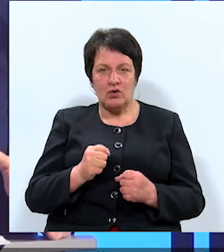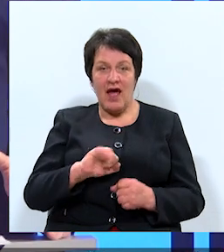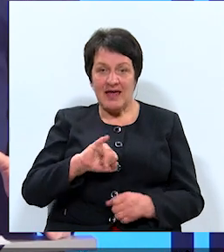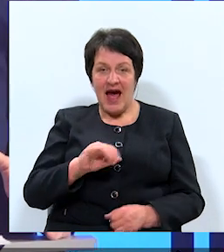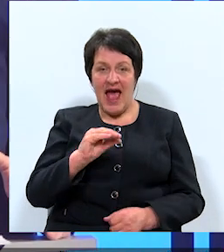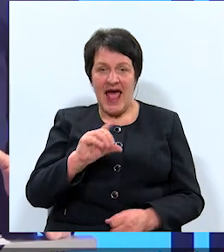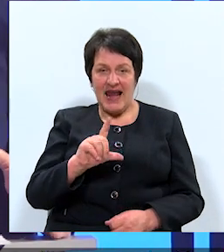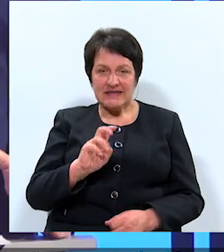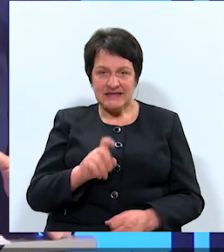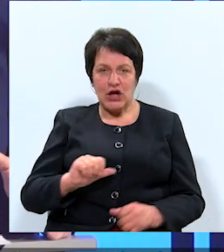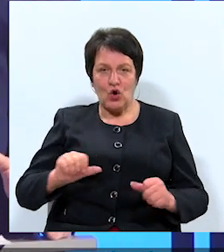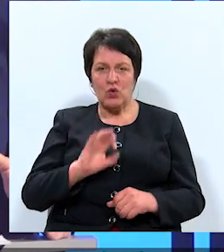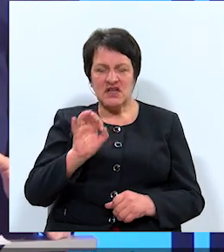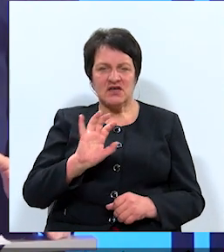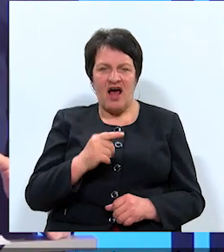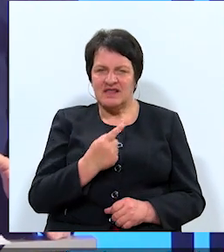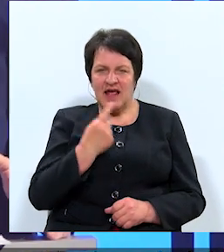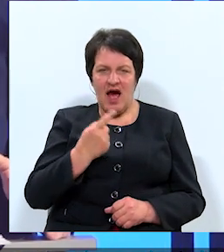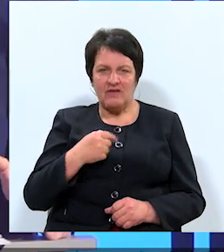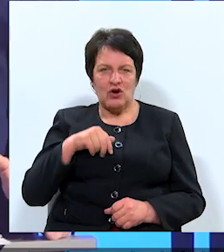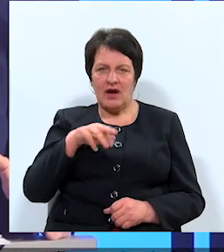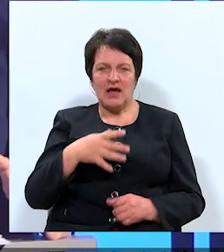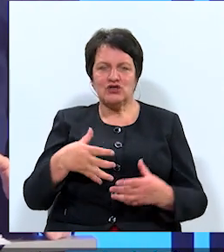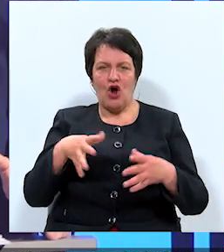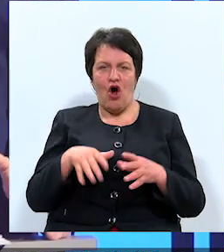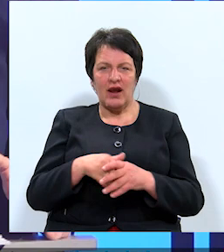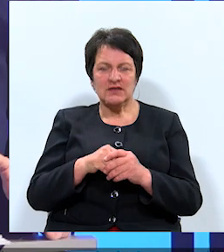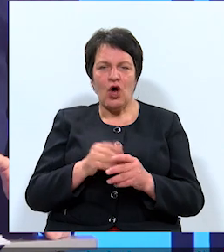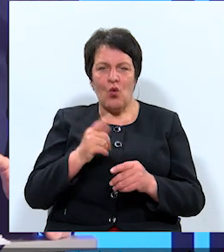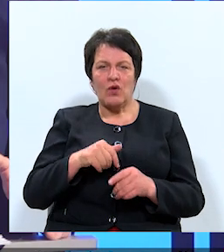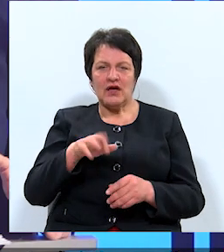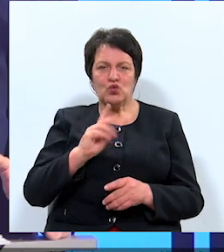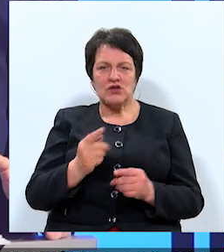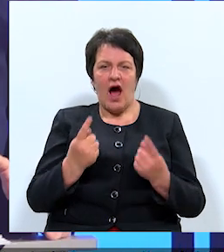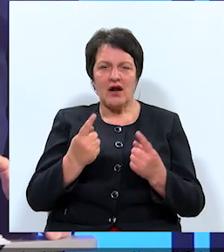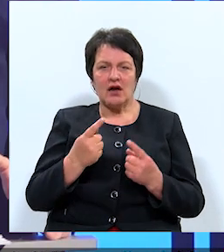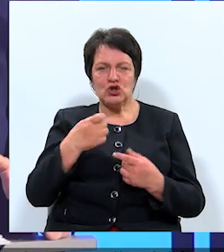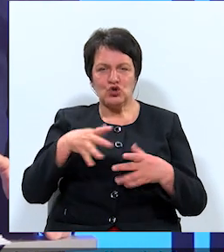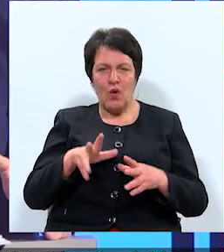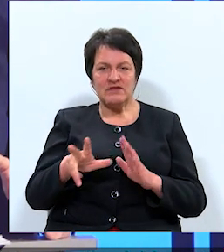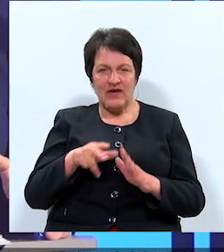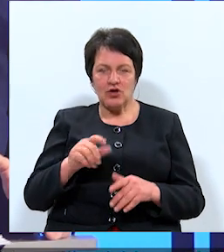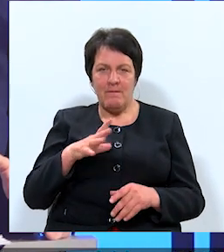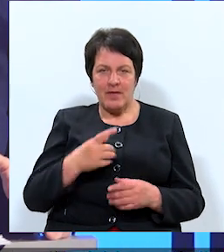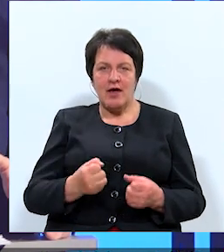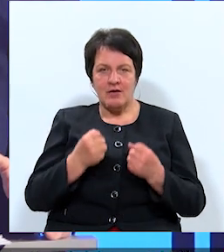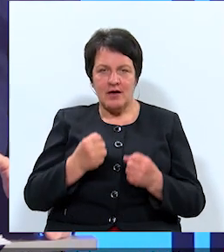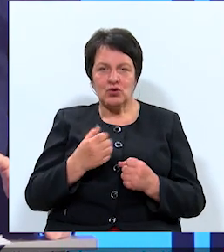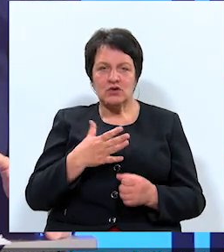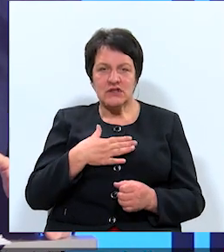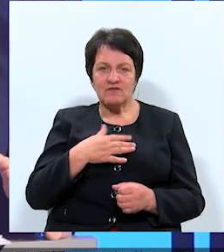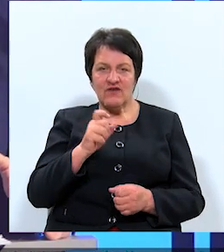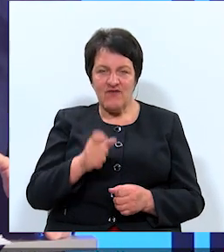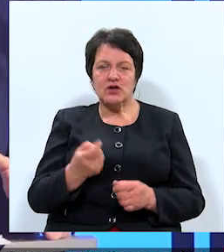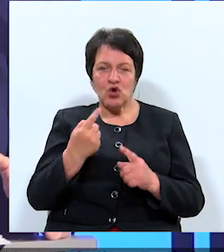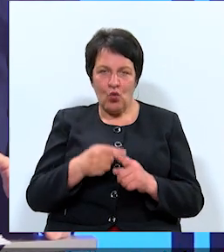kungs ir pateicis, ka viņš ne ar vienu vairs neies koalīcijā un ies uz ārkārtas domas vēlēšanām, tad arī bija jātura savus vārds un